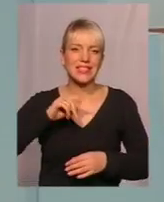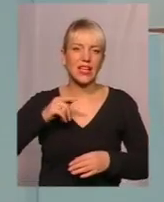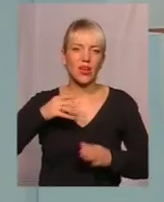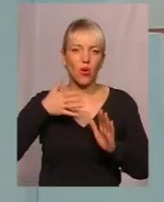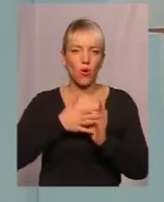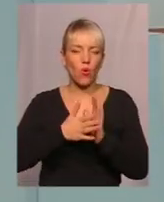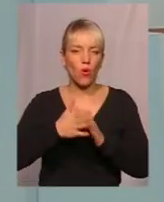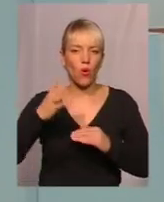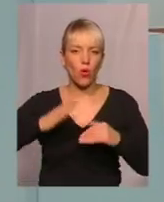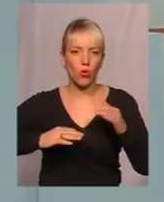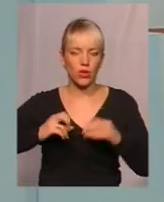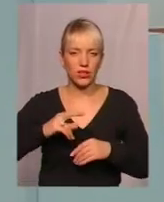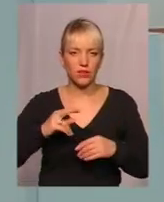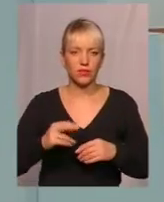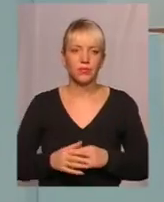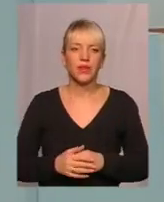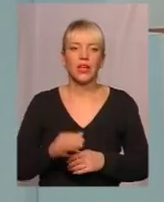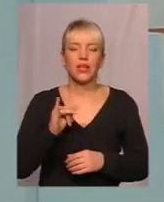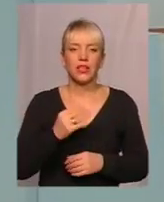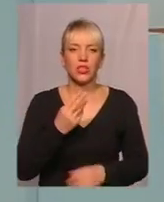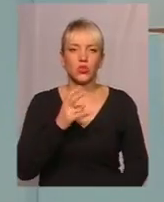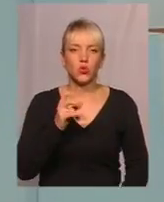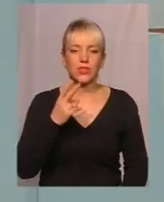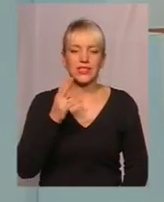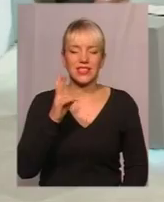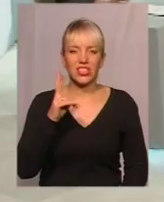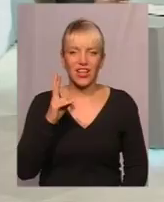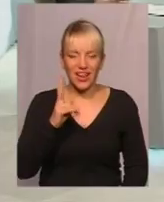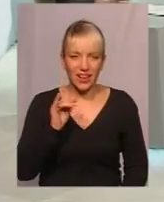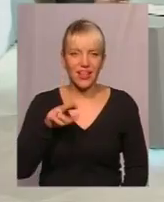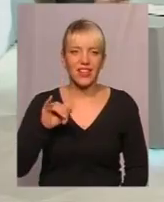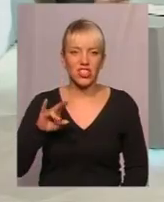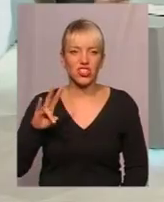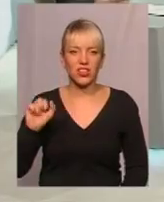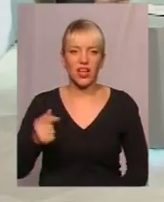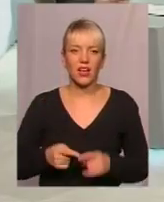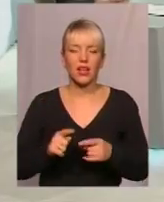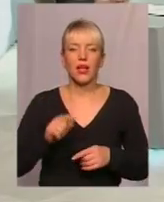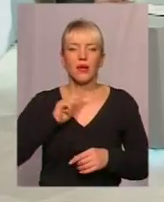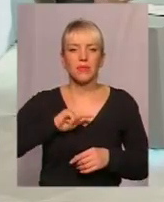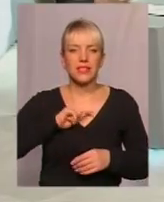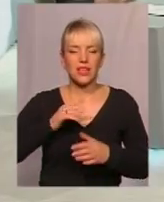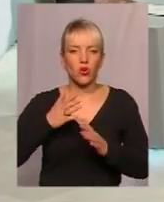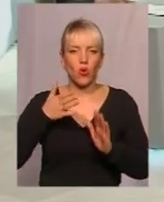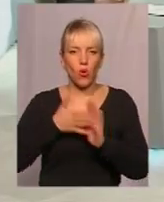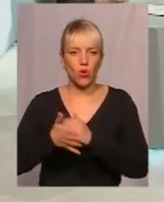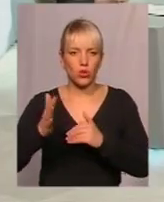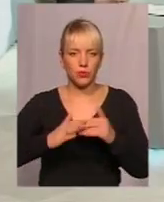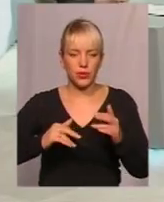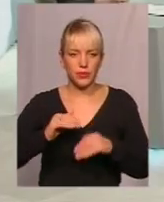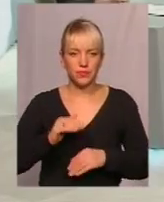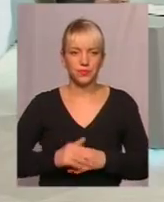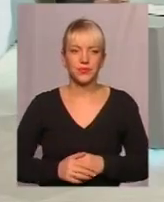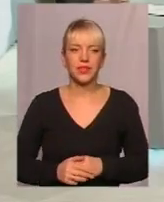Балінта та Сентплейтерапевт, та Світлана Шульц-Клімішина, психолог, психотерапевт, психоаналітик та лідер груп